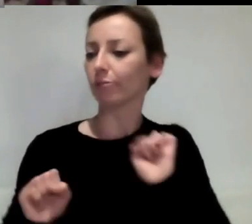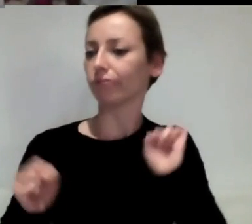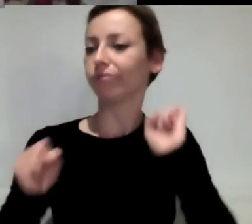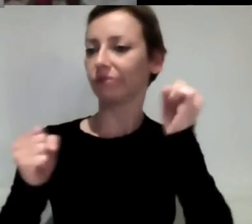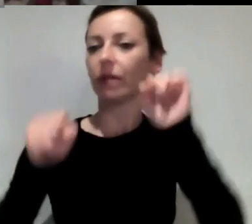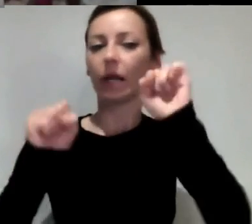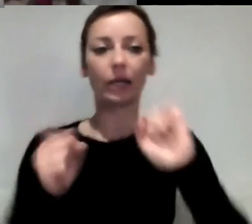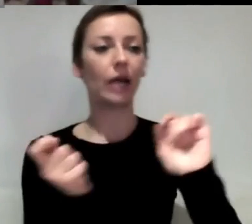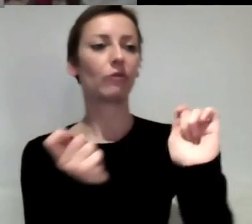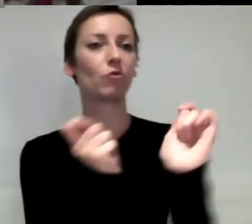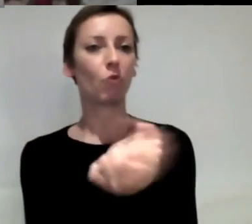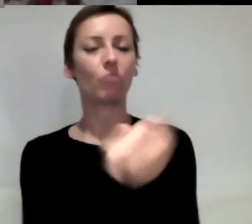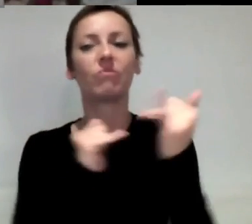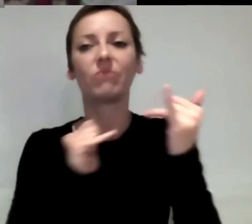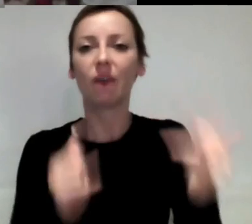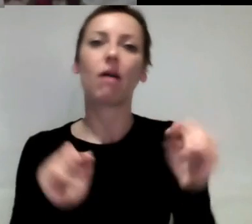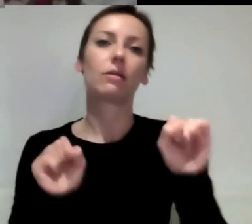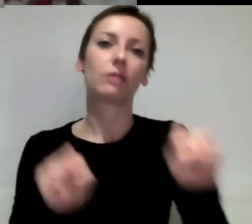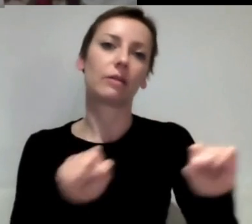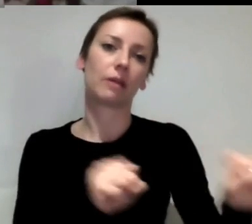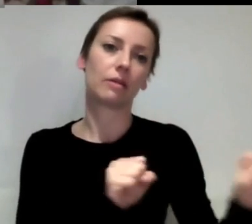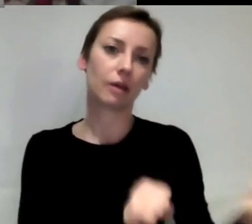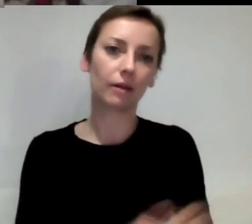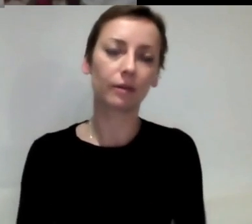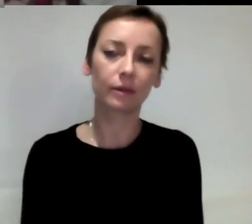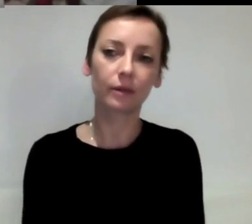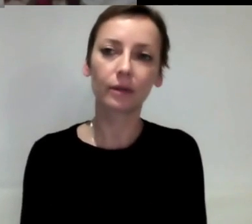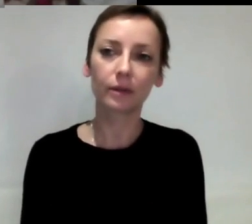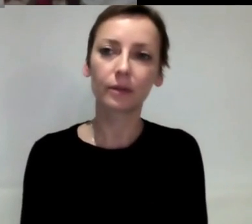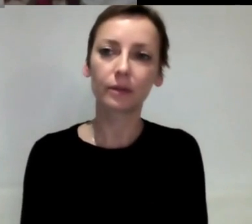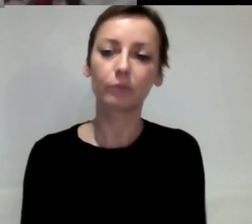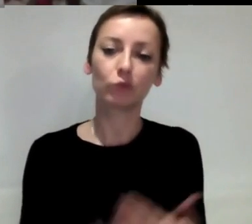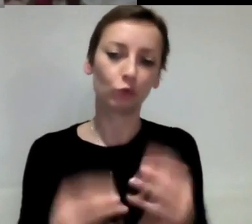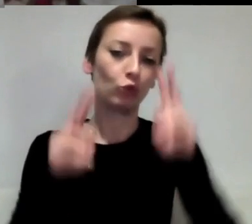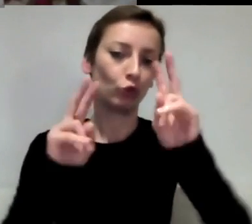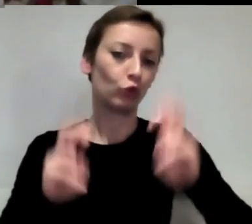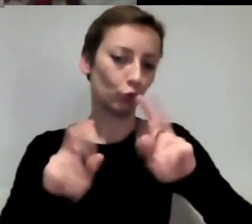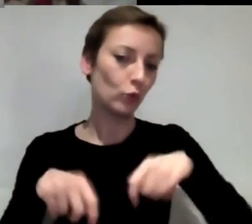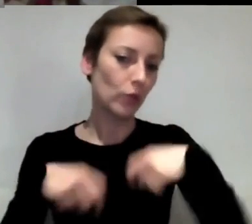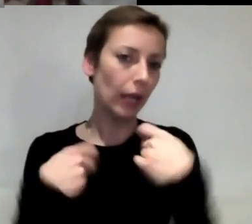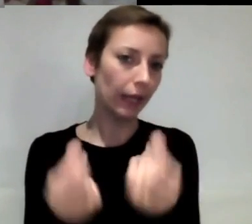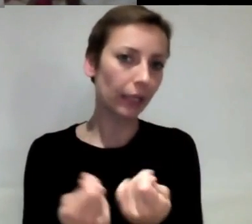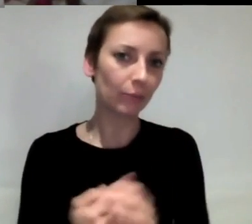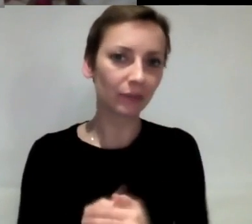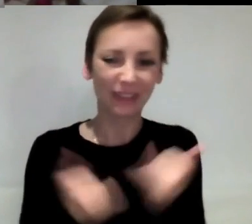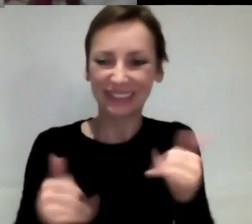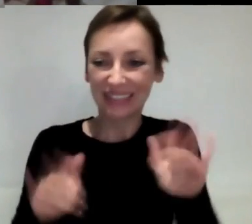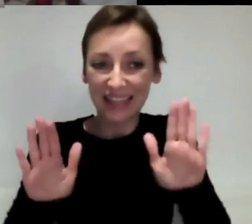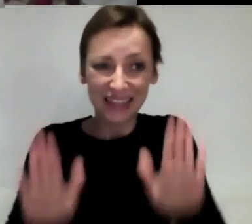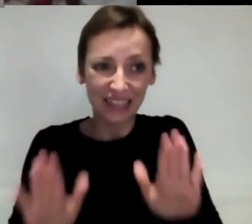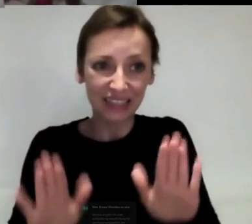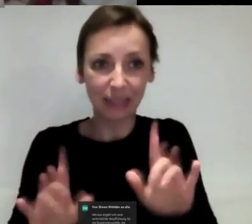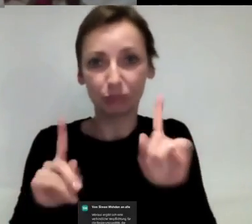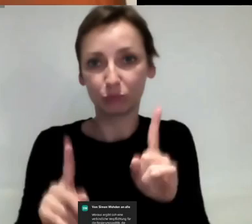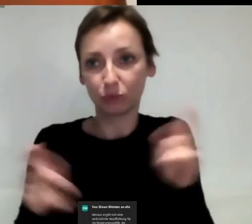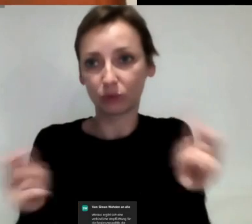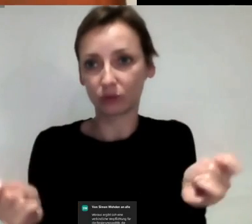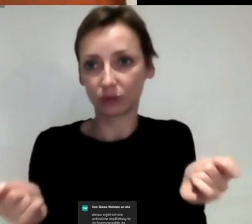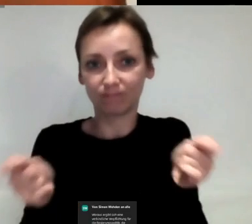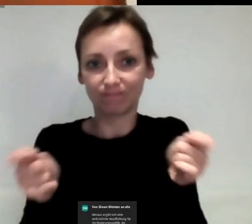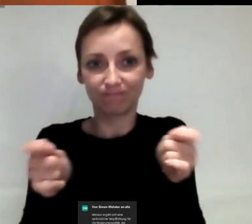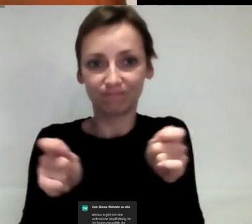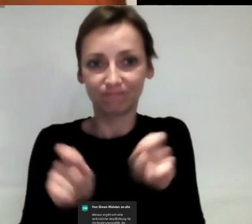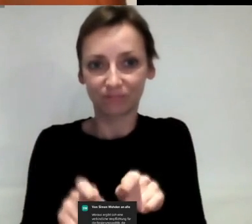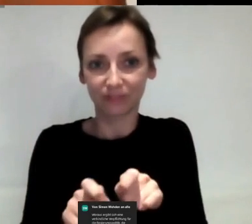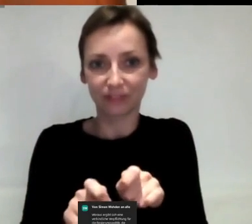Vertrauen in das politische System. Das sind wirklich einige der Studien, die es dazu gibt. Jetzt müssen wir langsam zum Ende kommen. Ja, ich glaube,